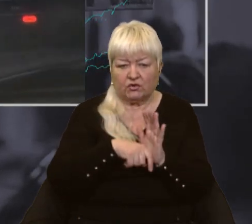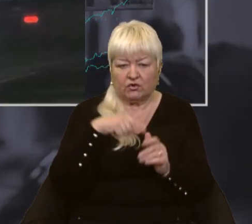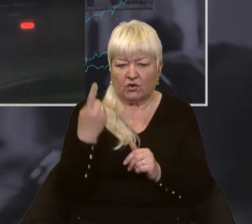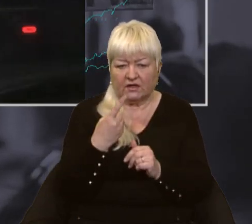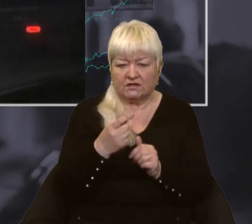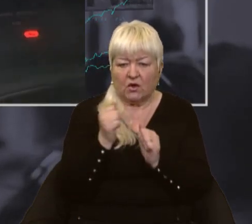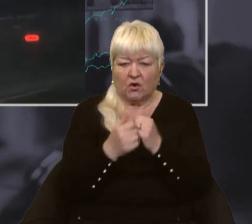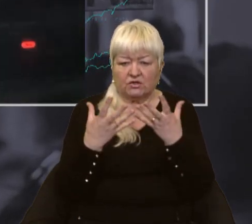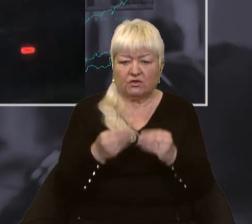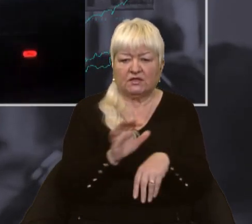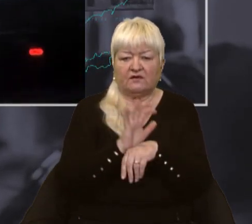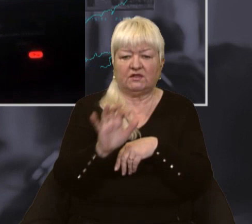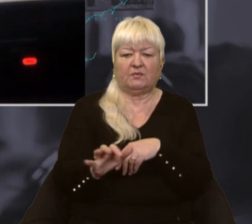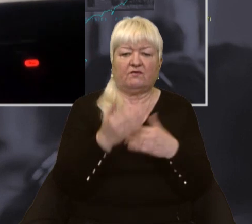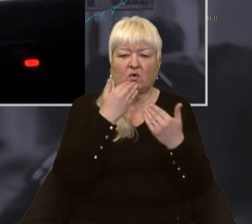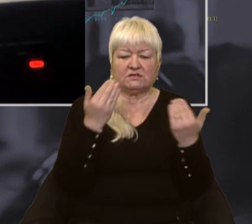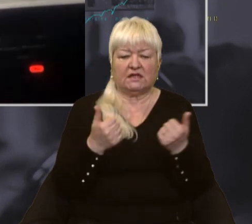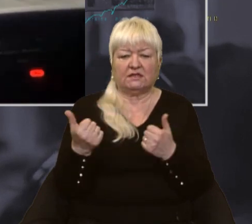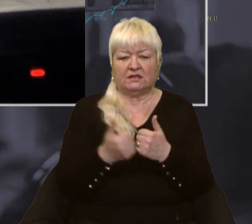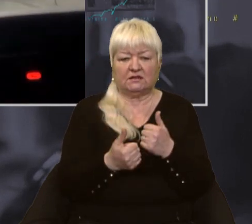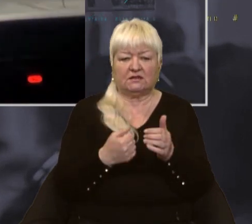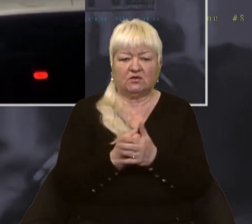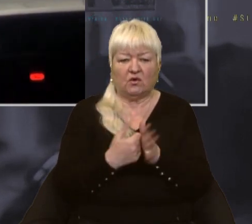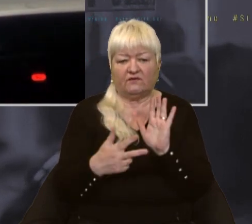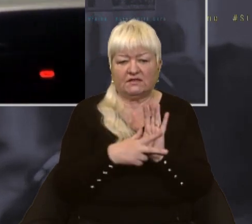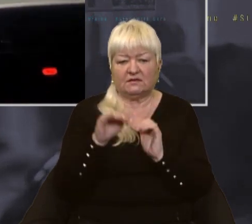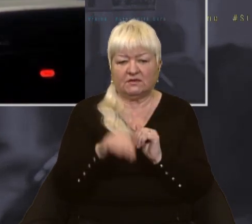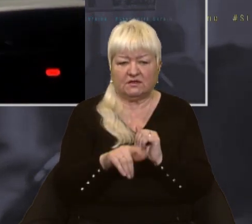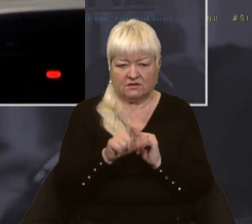Ми кожного дня відправляли останнім тижнем до вісьми тисяч людей.